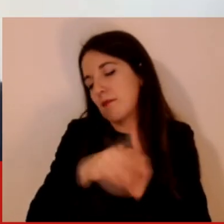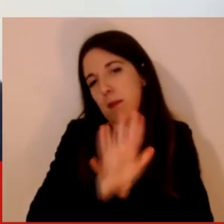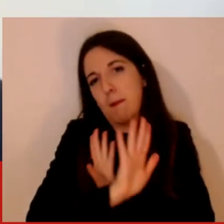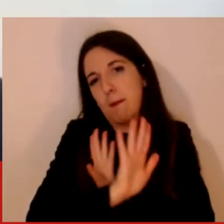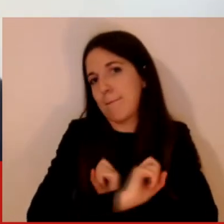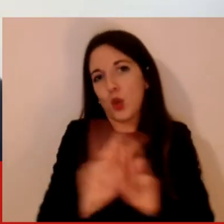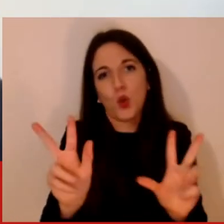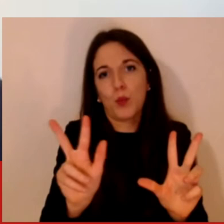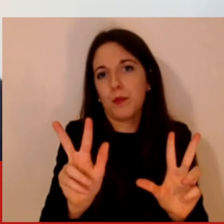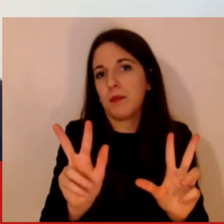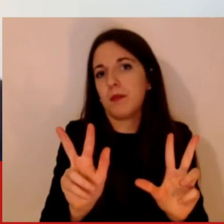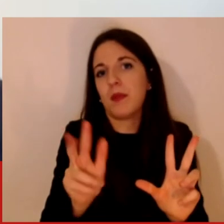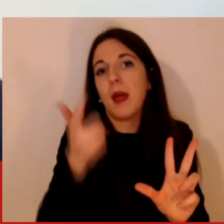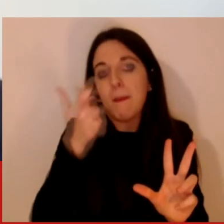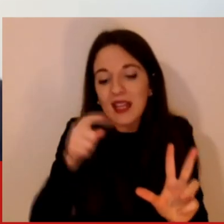zero.